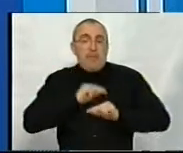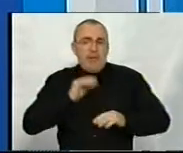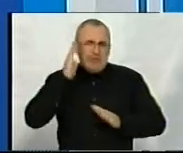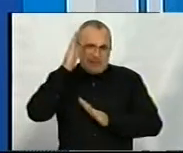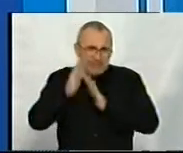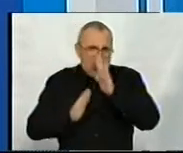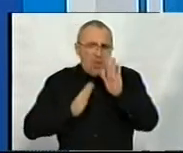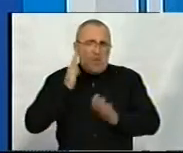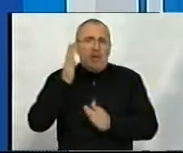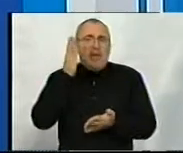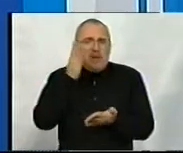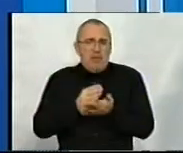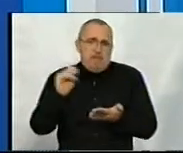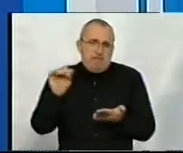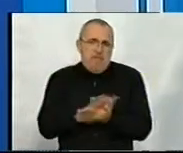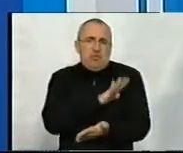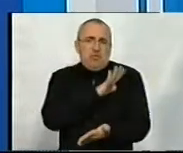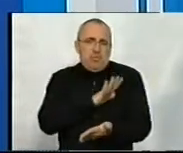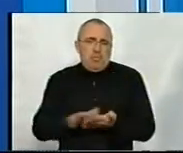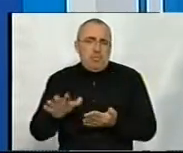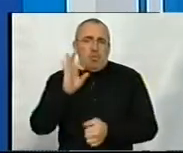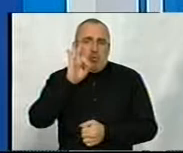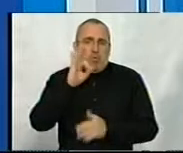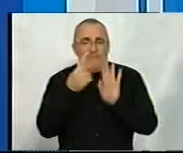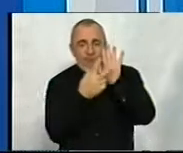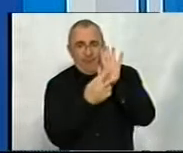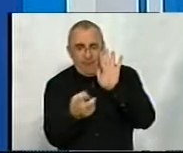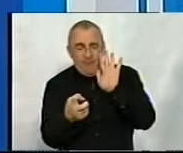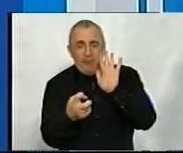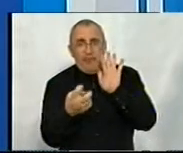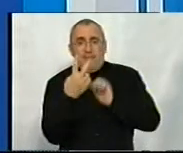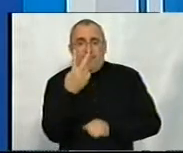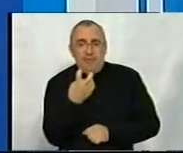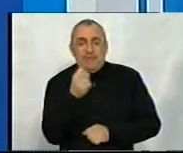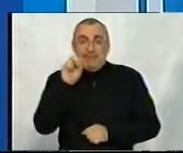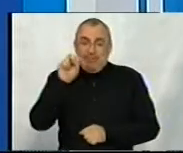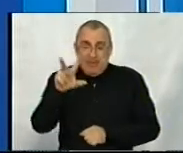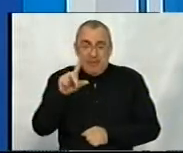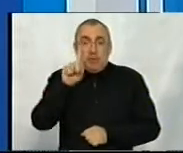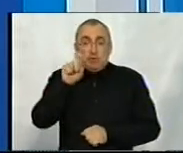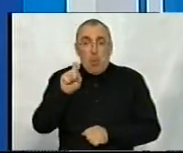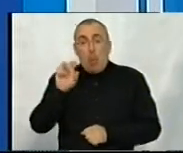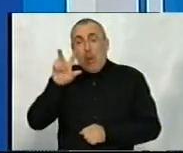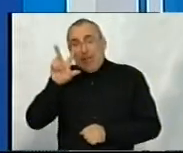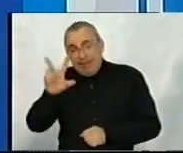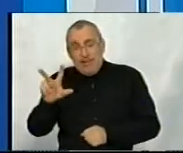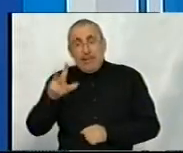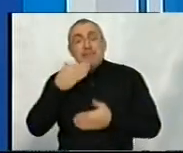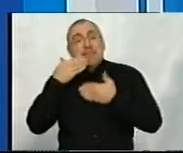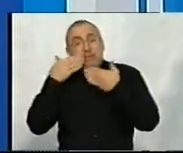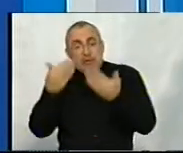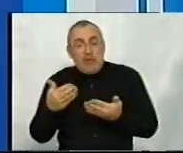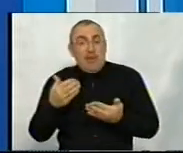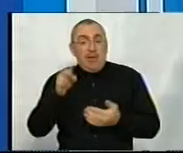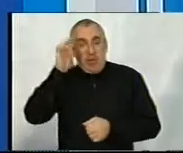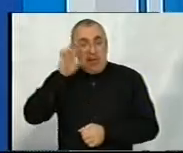цілодобово та є безкоштовною. 0800-213-103. Звертайтеся, будь ласка, в